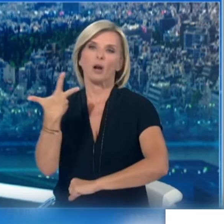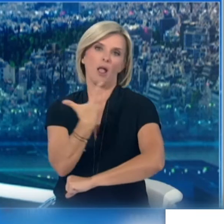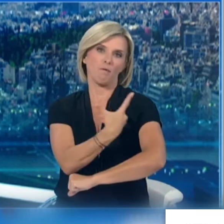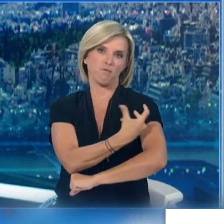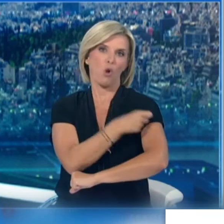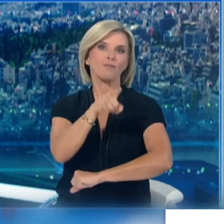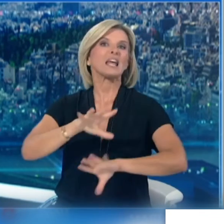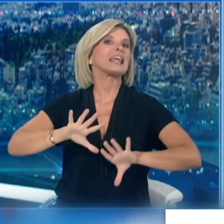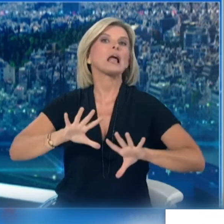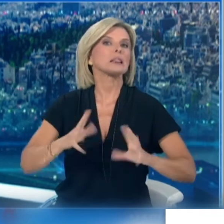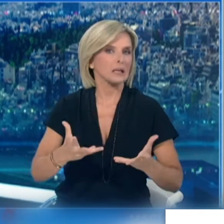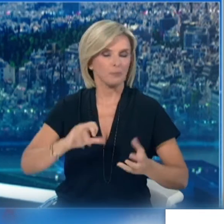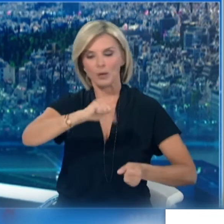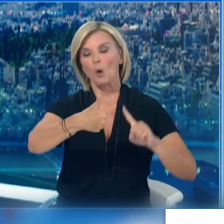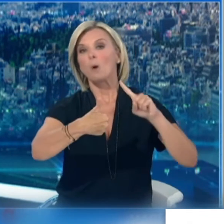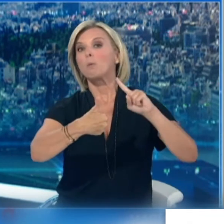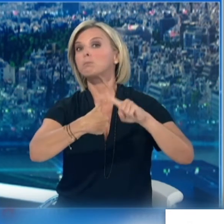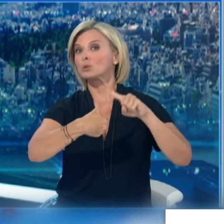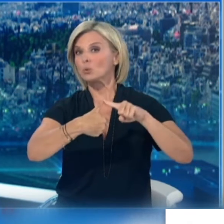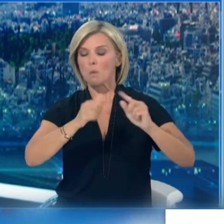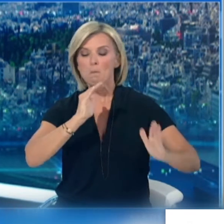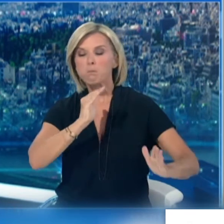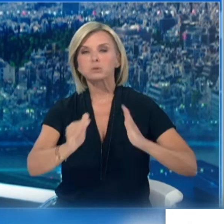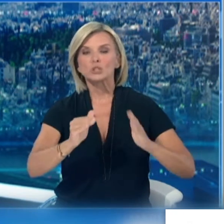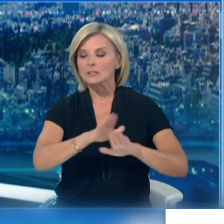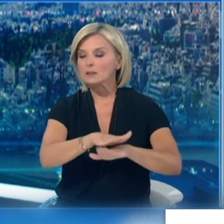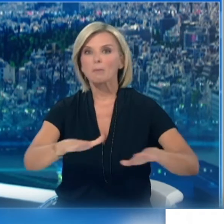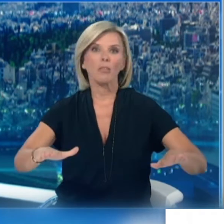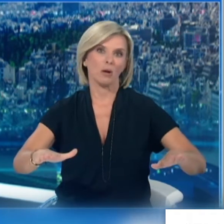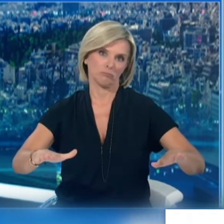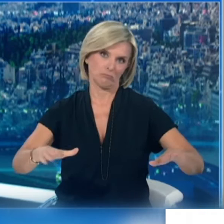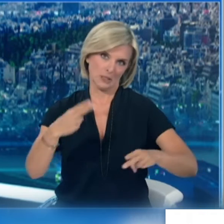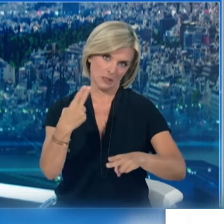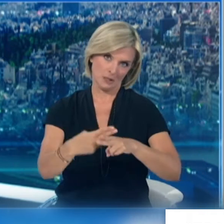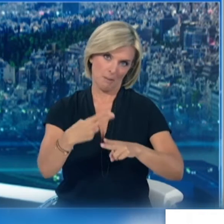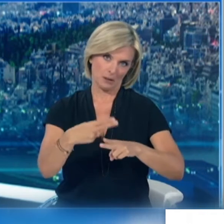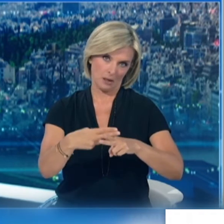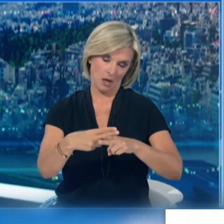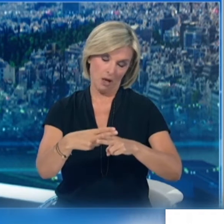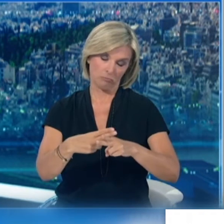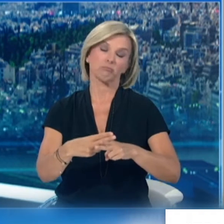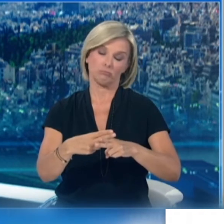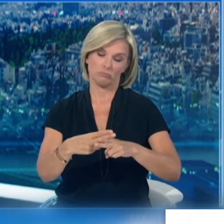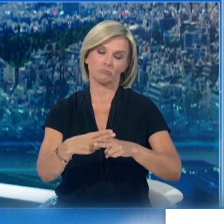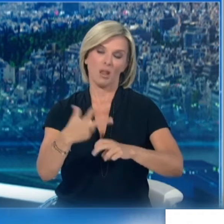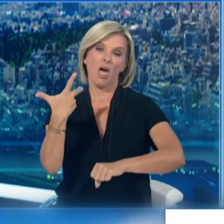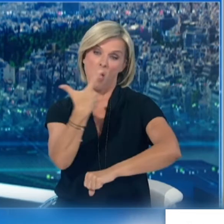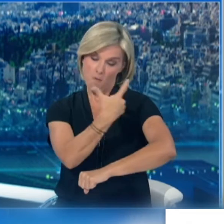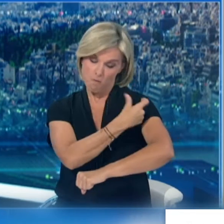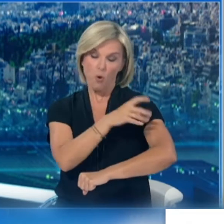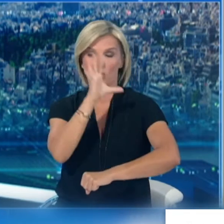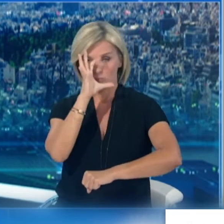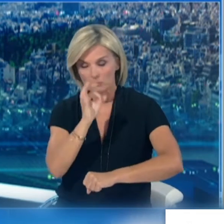την προστασία της υγείας των ίδιων των παιδιών ιδιαίτερα επισημαίνει την ανάγκη